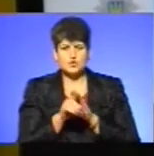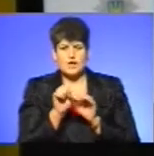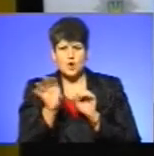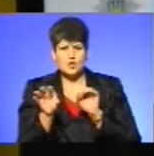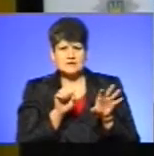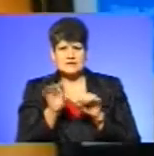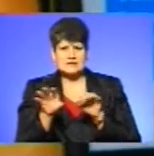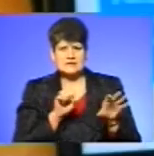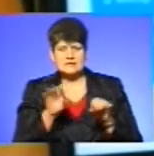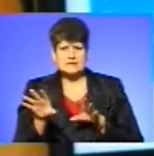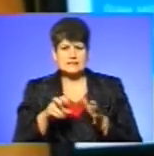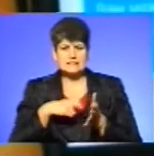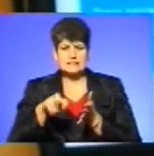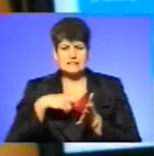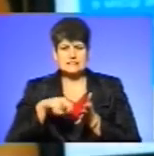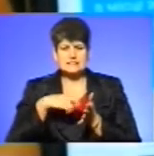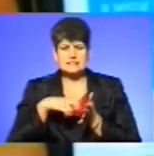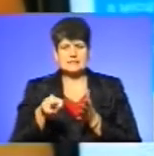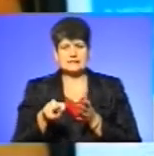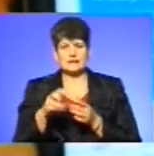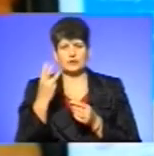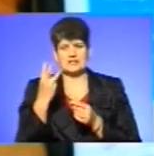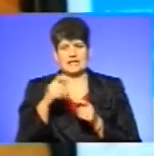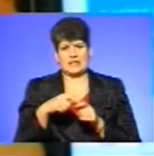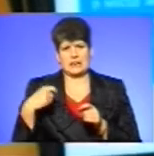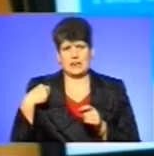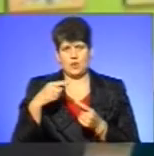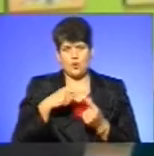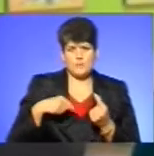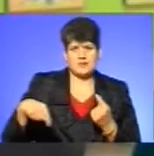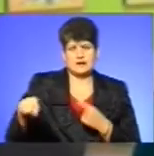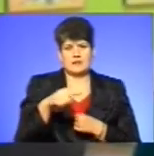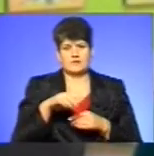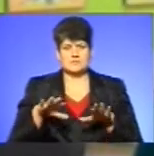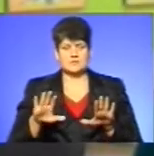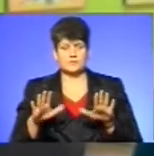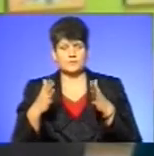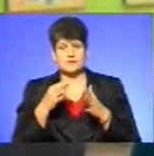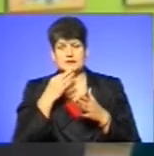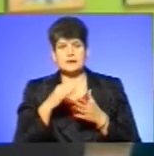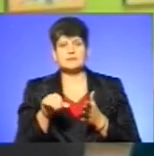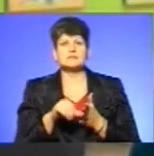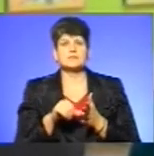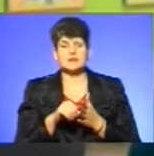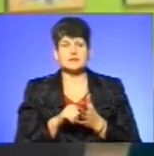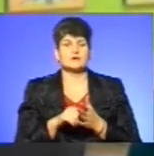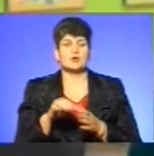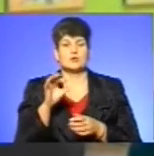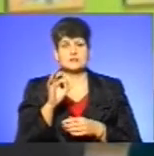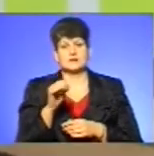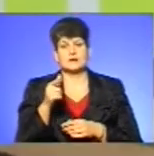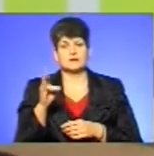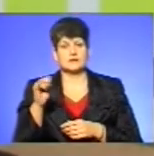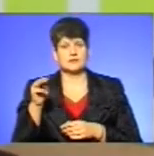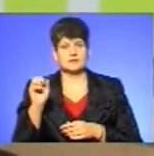абонентам, які були активними в радіусі до 3 кілометрів від місця події, повідомила представниця мобільного оператора Олександра Гнатик.